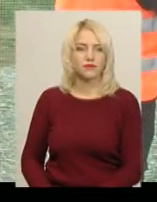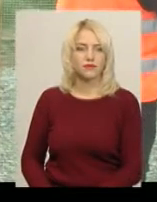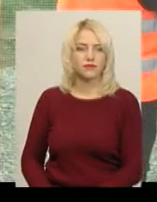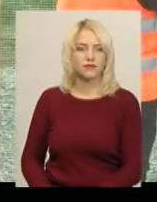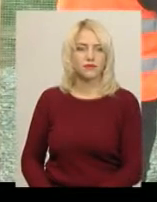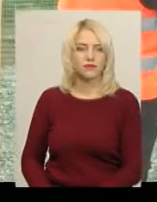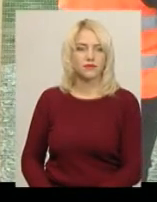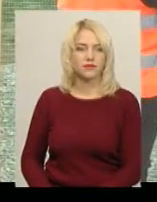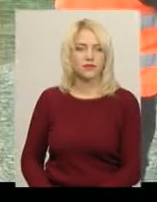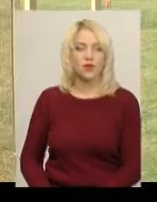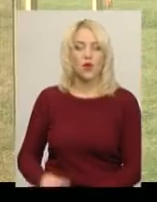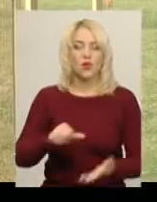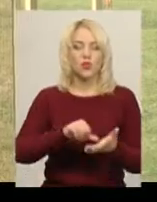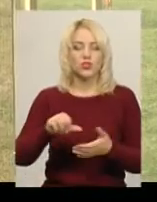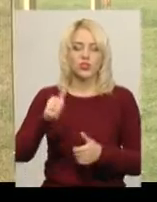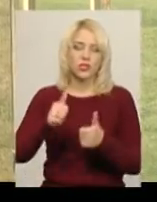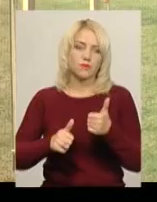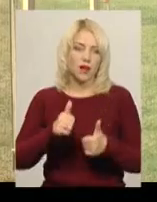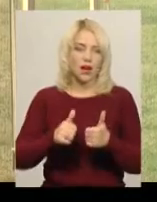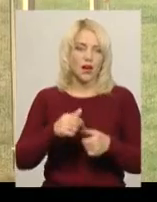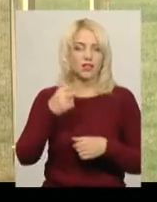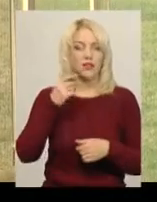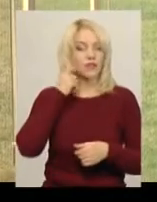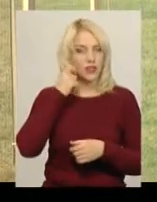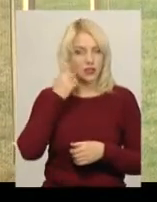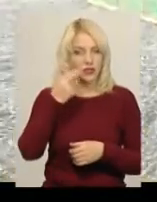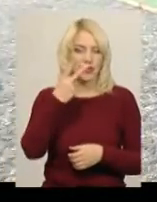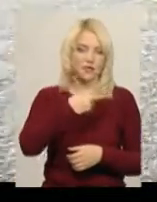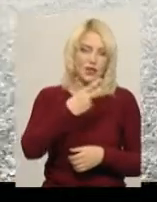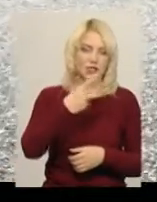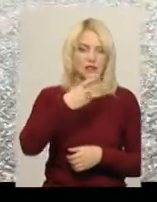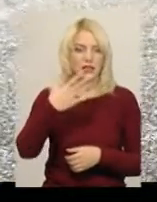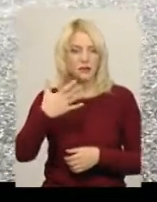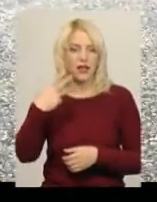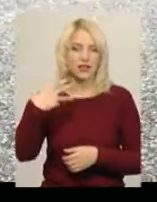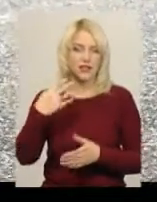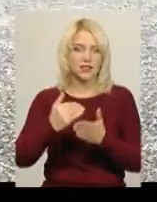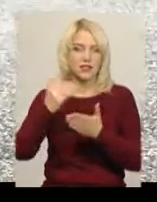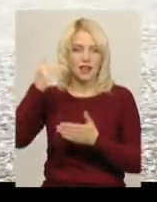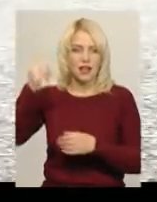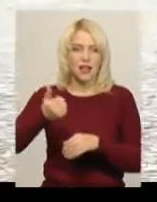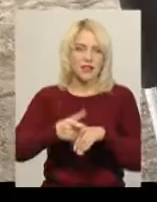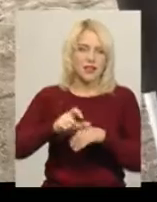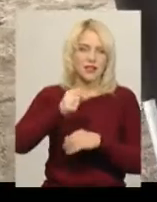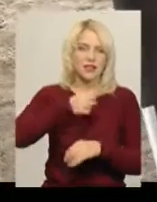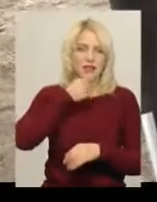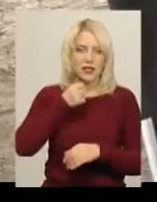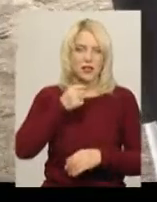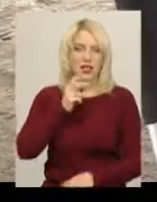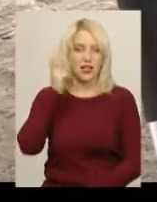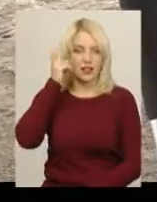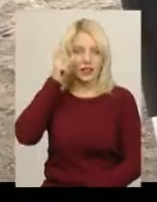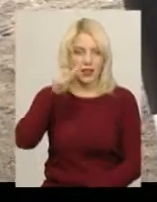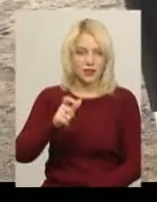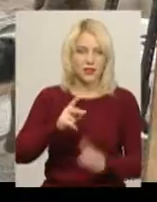Вік учасників змагань стартує з 20-25 років і далі Найстарших учасник чемпіонату – киянин Микола Щебра, йому